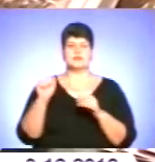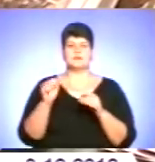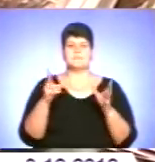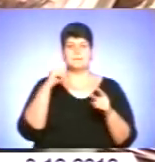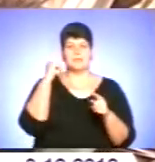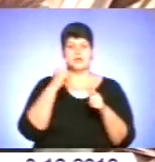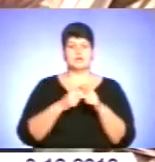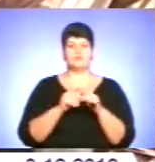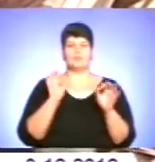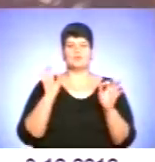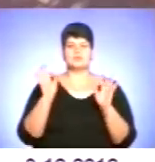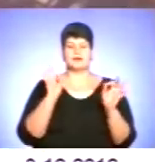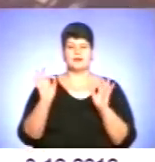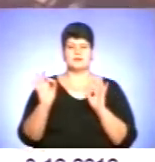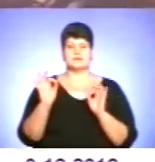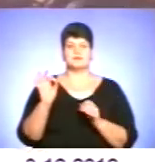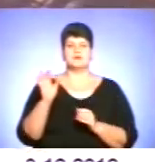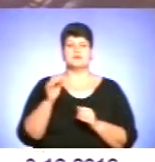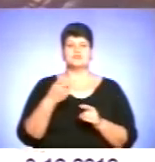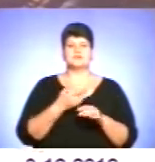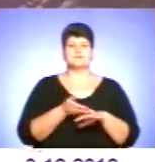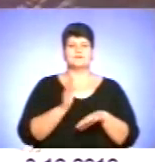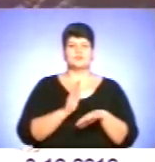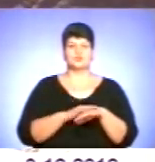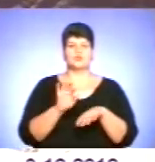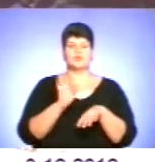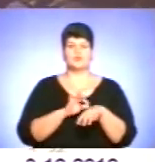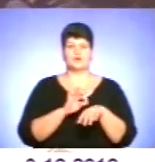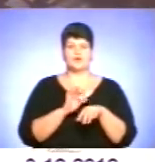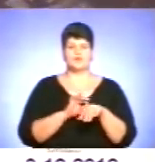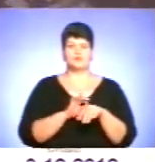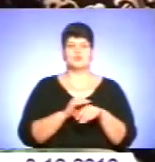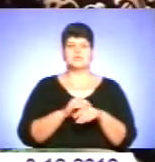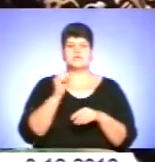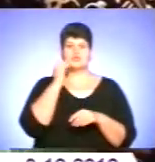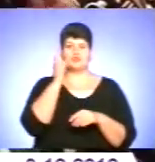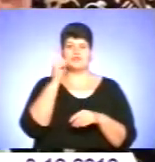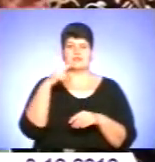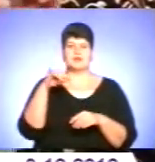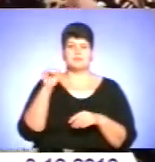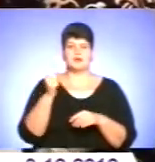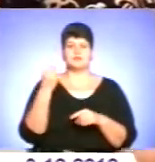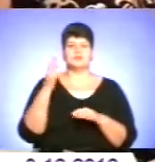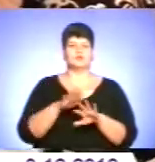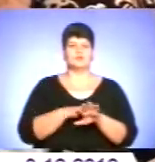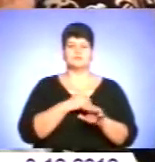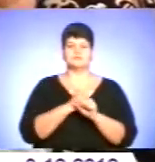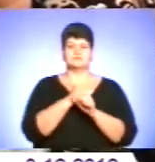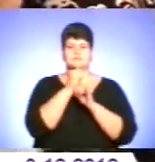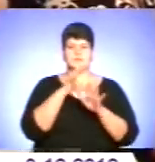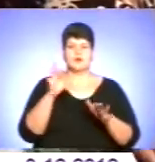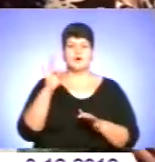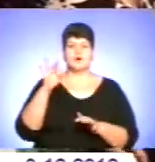братів Романа та Ярослава. Через важку хворобу цукрові діабети довго тішити любителів класичної музики брати не змогли. Роман